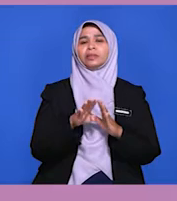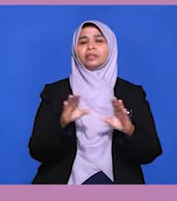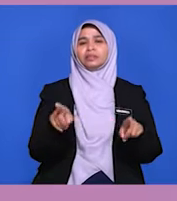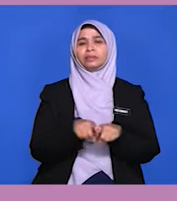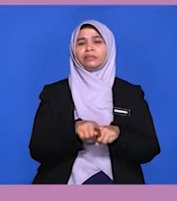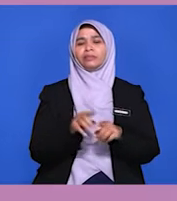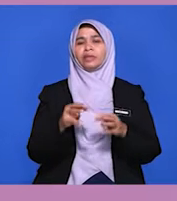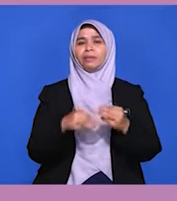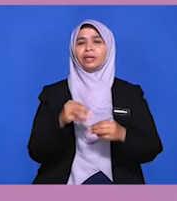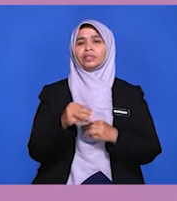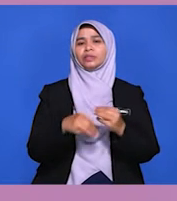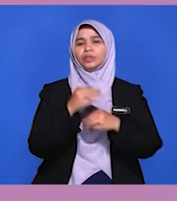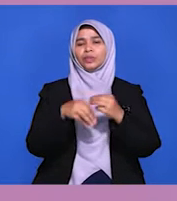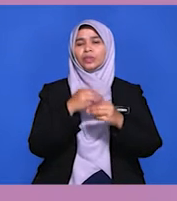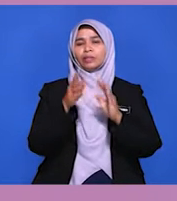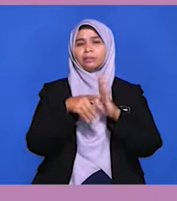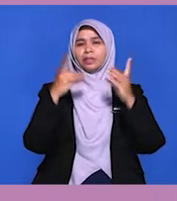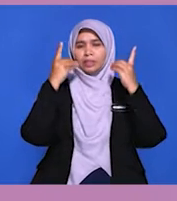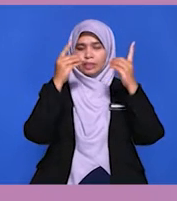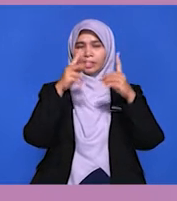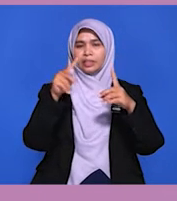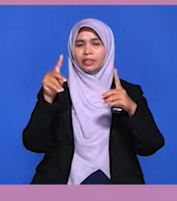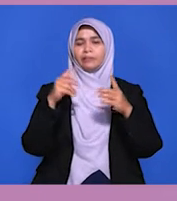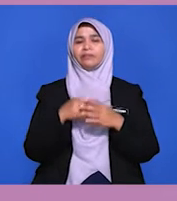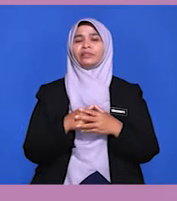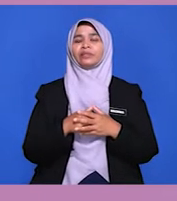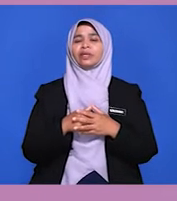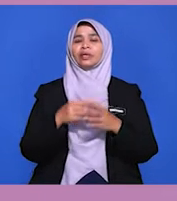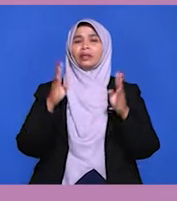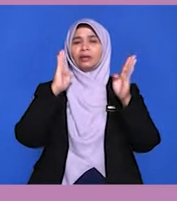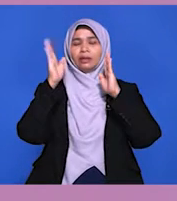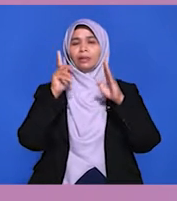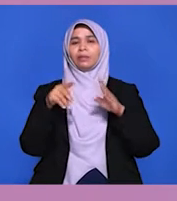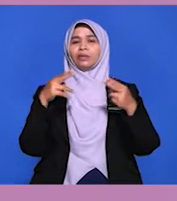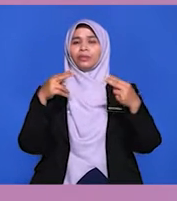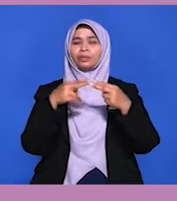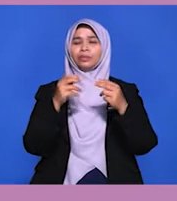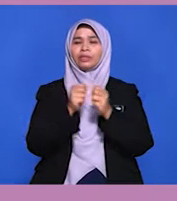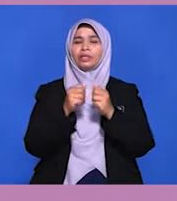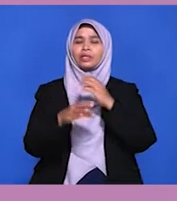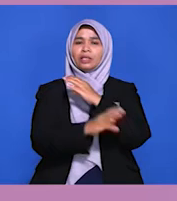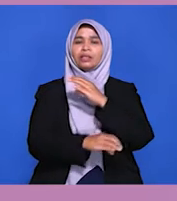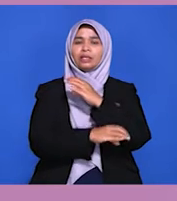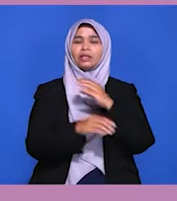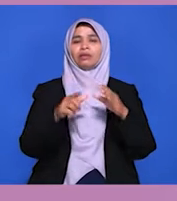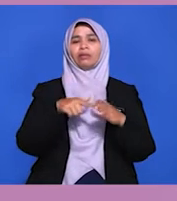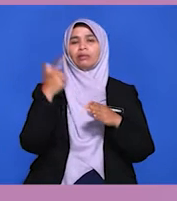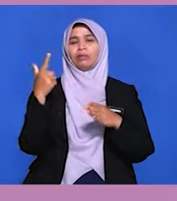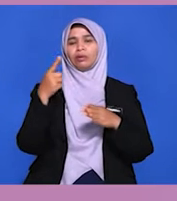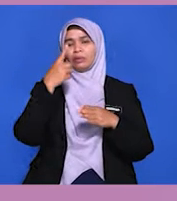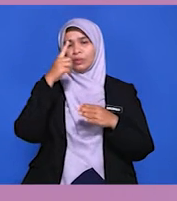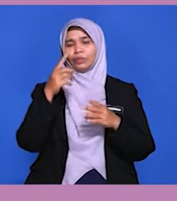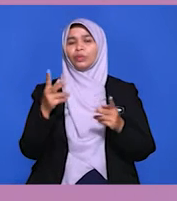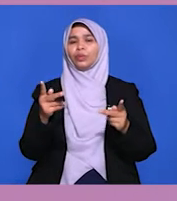tujuannya adalah memajukan kualiti pendidikan. Malaysia perlu berhubung dengan negara luar maupun pertubuhan antarabangsa